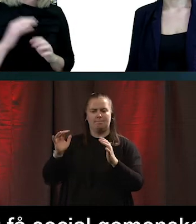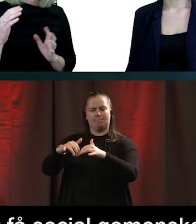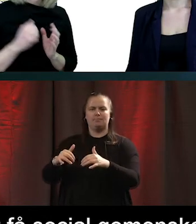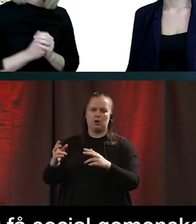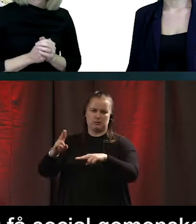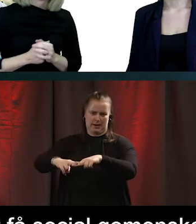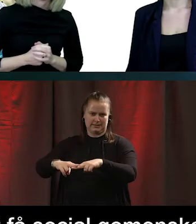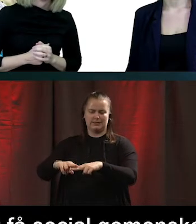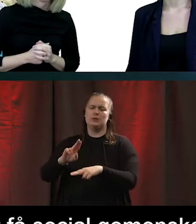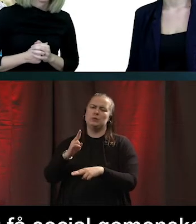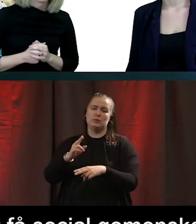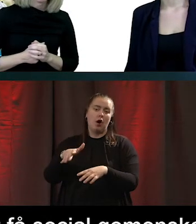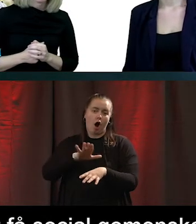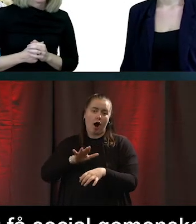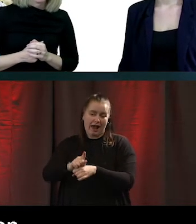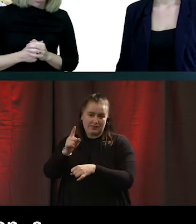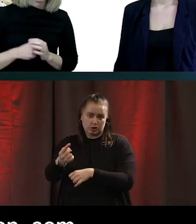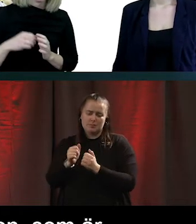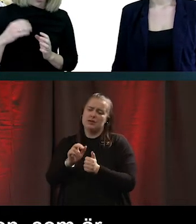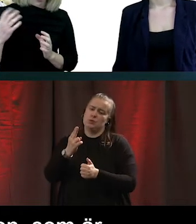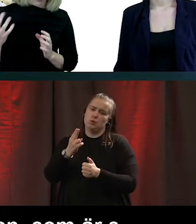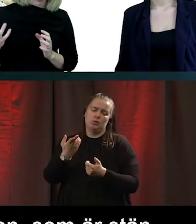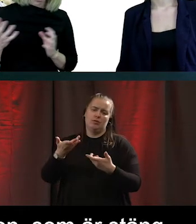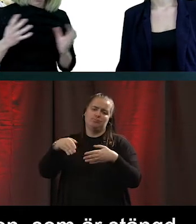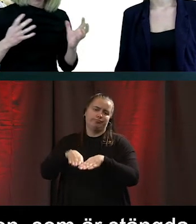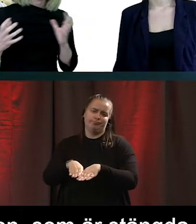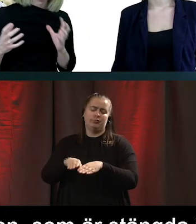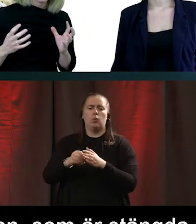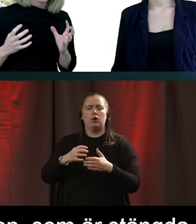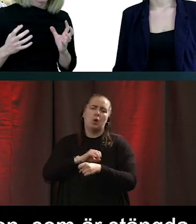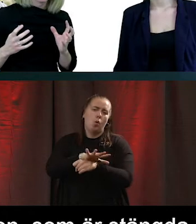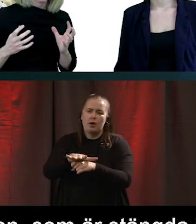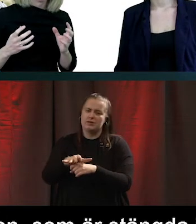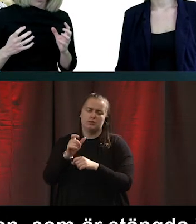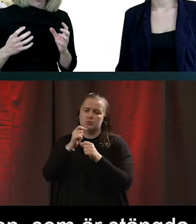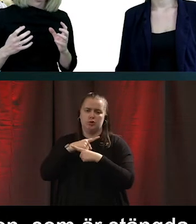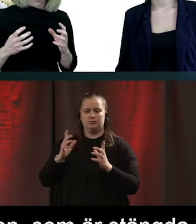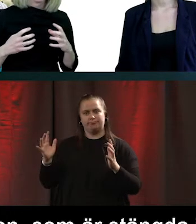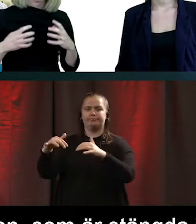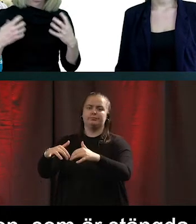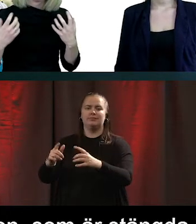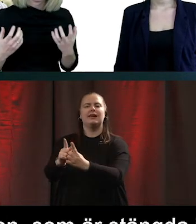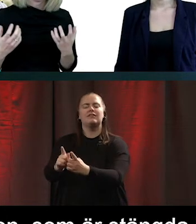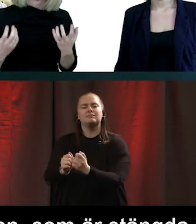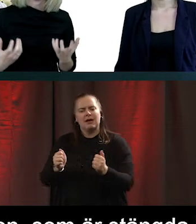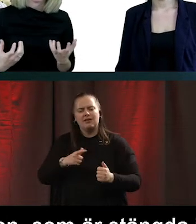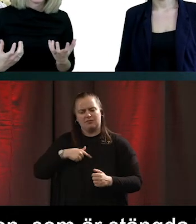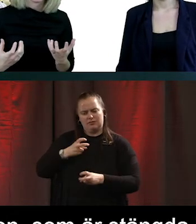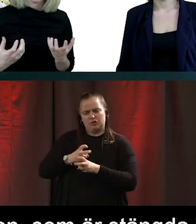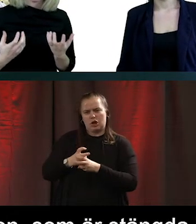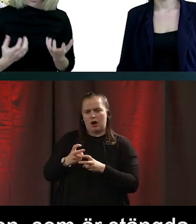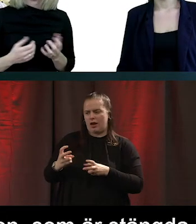nedstängda på grund av corona. Men här krokar vi arm för att just se. Vad kan vi göra